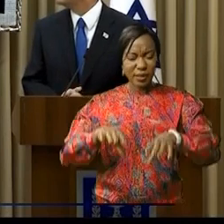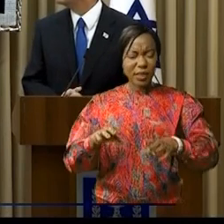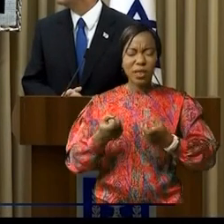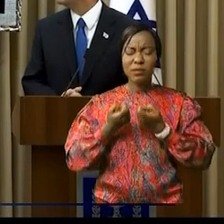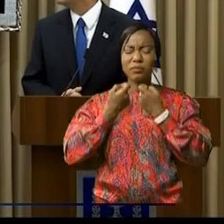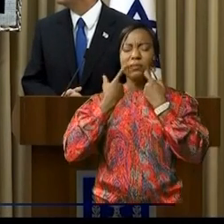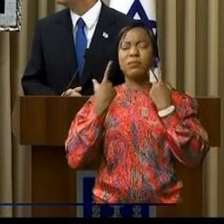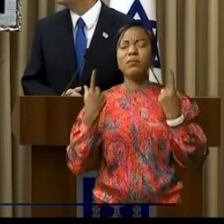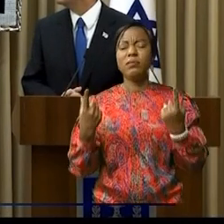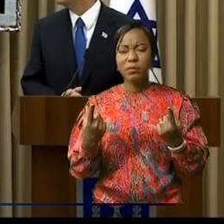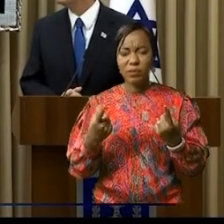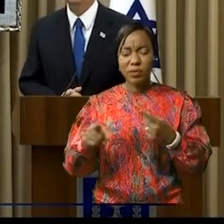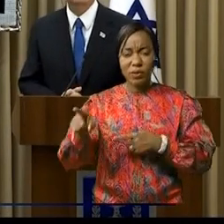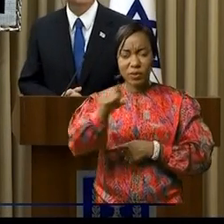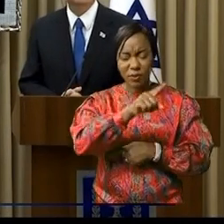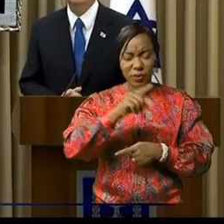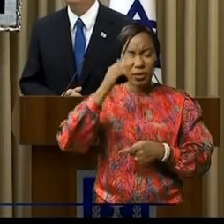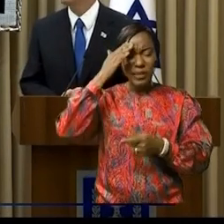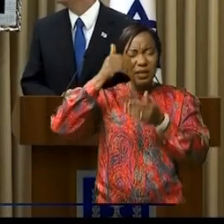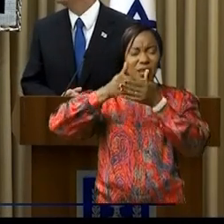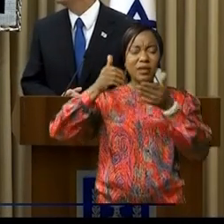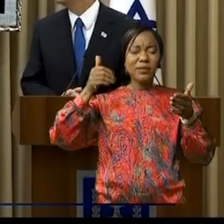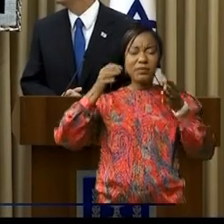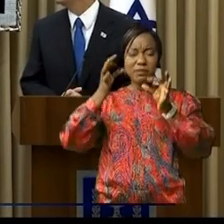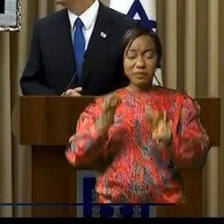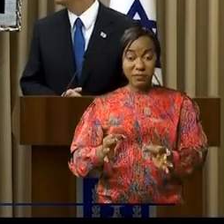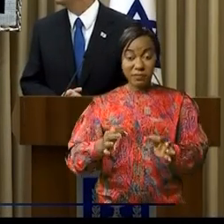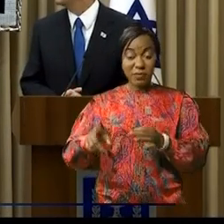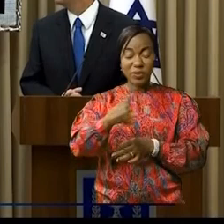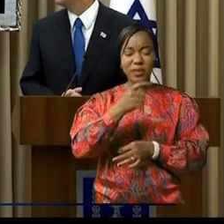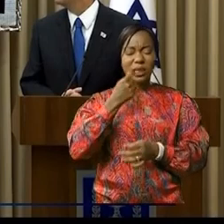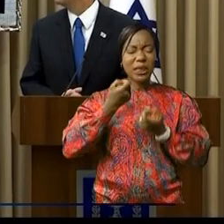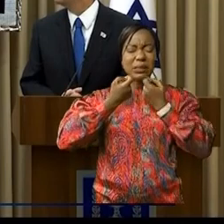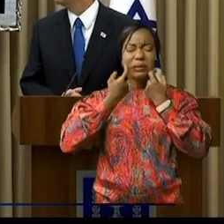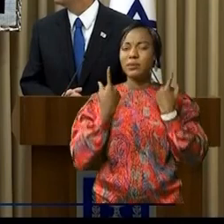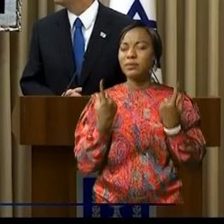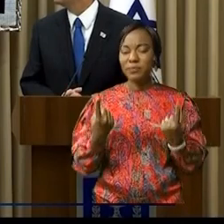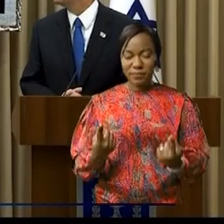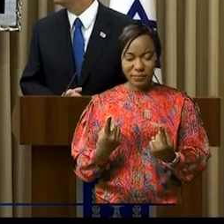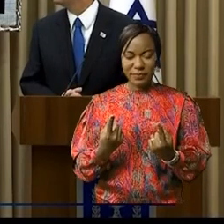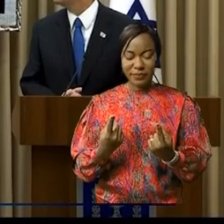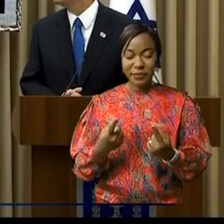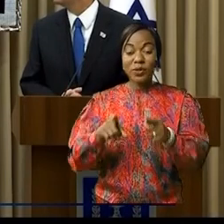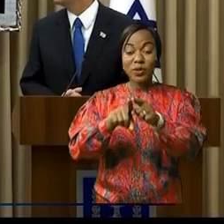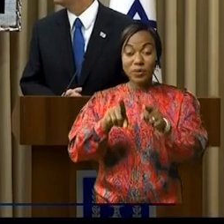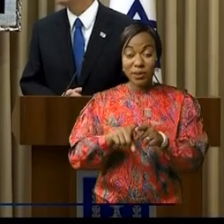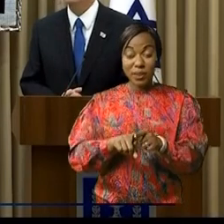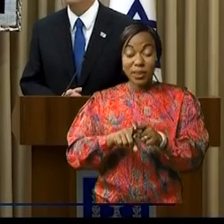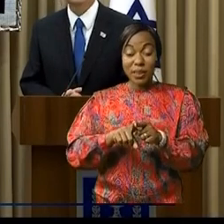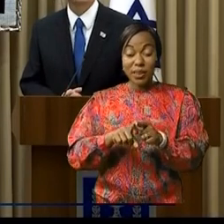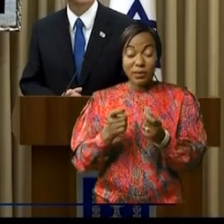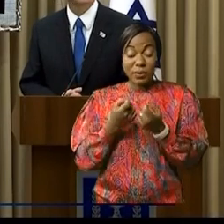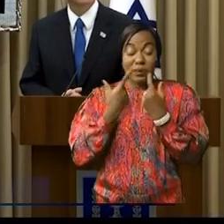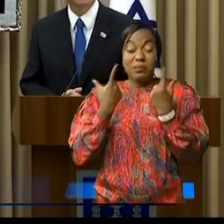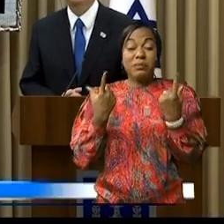Président. Vous avez déjà vu ça, mais en tout cas, je vous dis, ça nous a vraiment fait de l'émotion à tous.